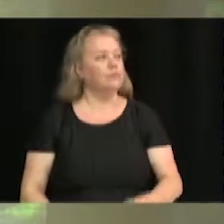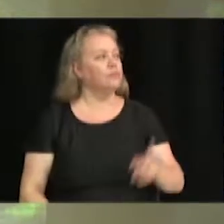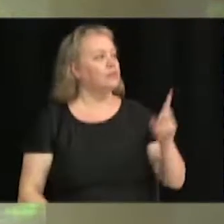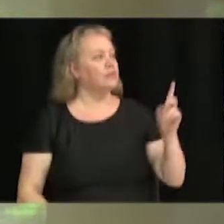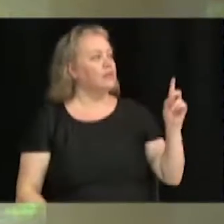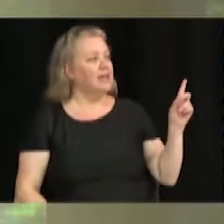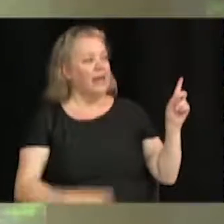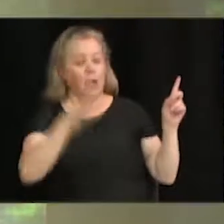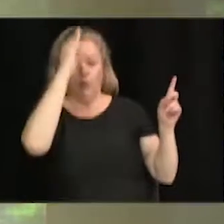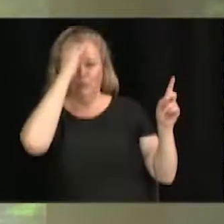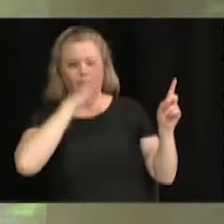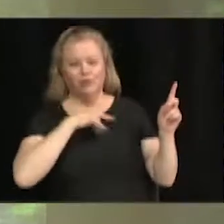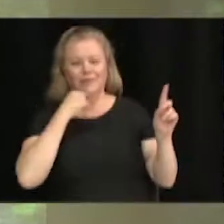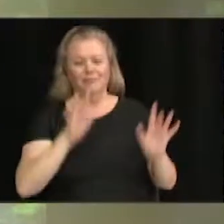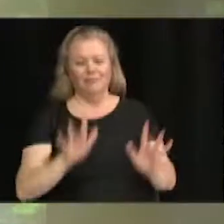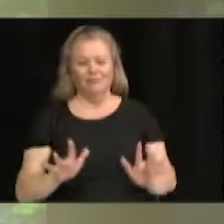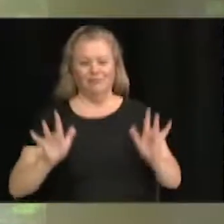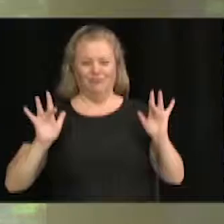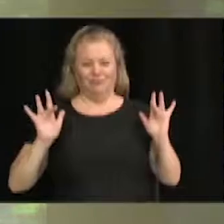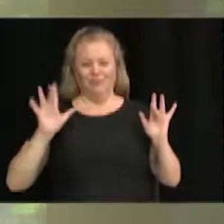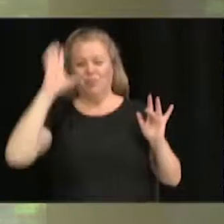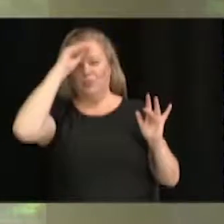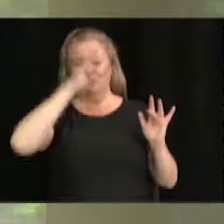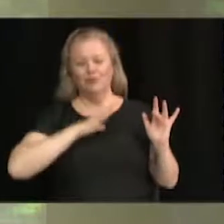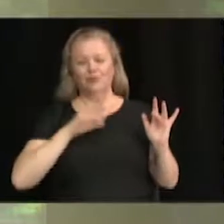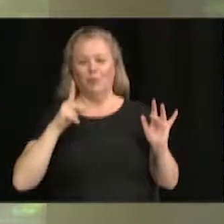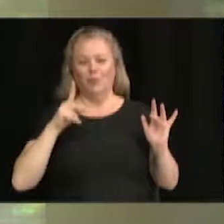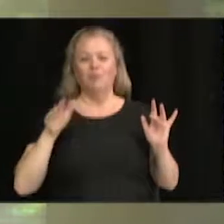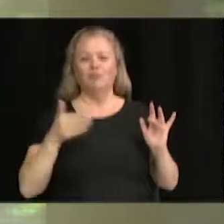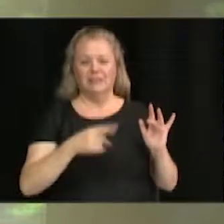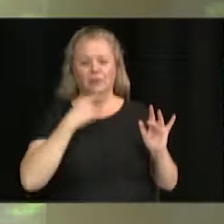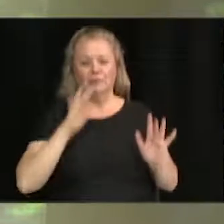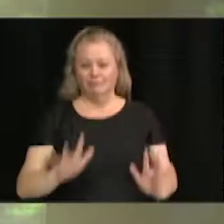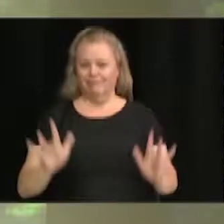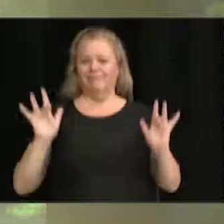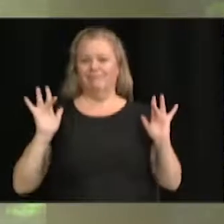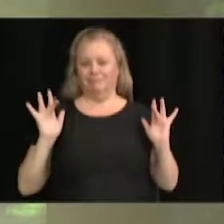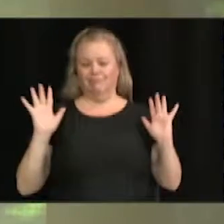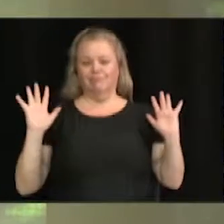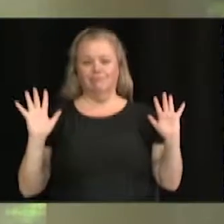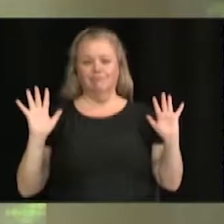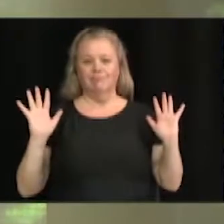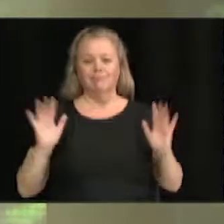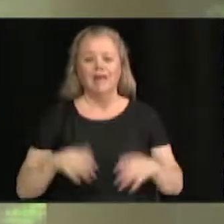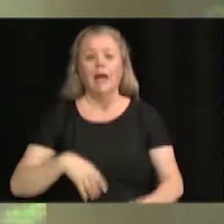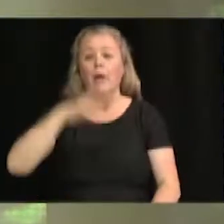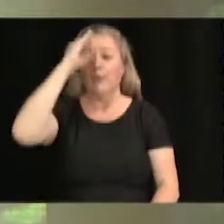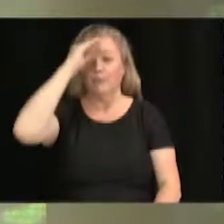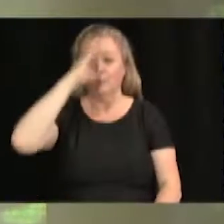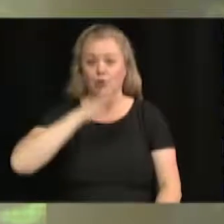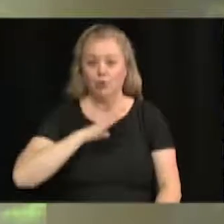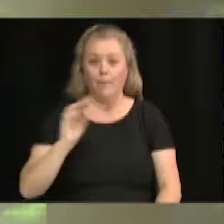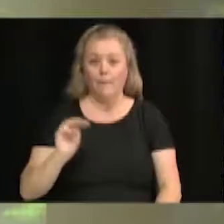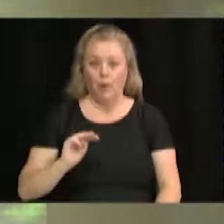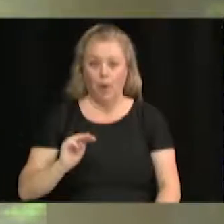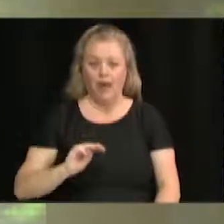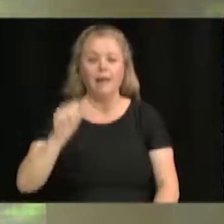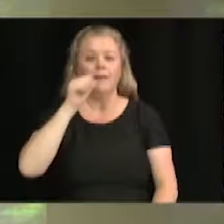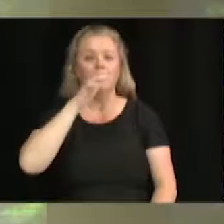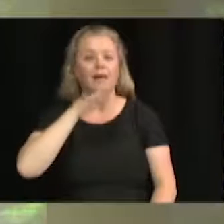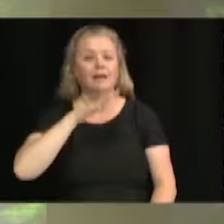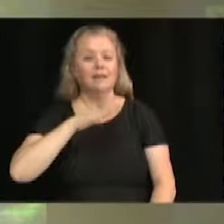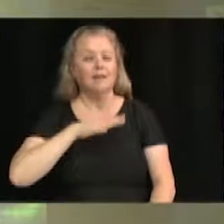processus. C'est parfait. M. Poisson se retire. J'ai M. Morin et Mme